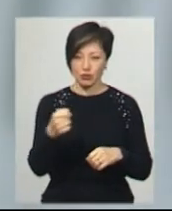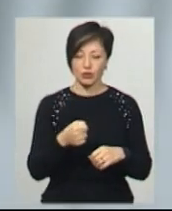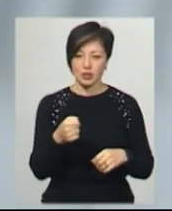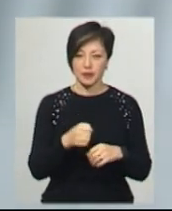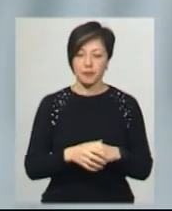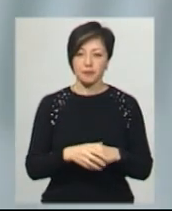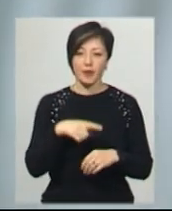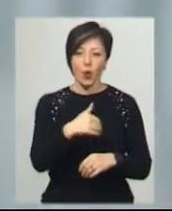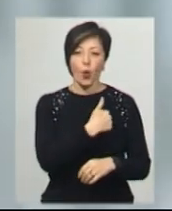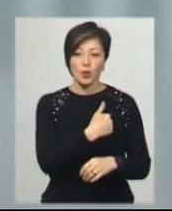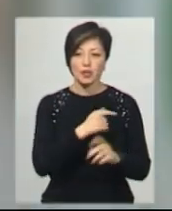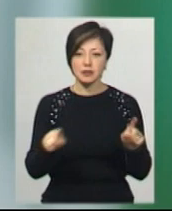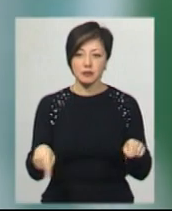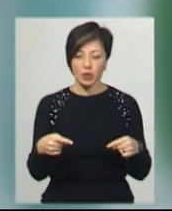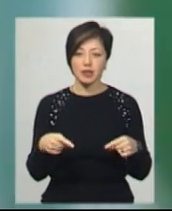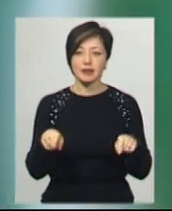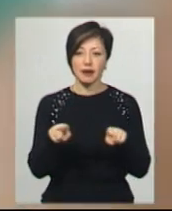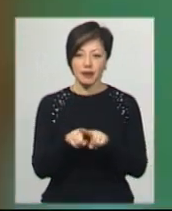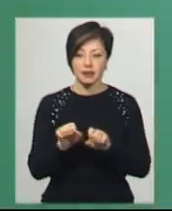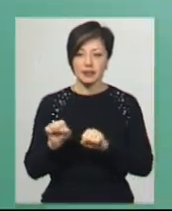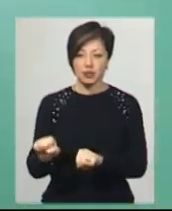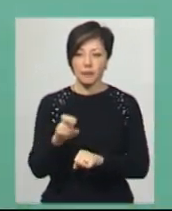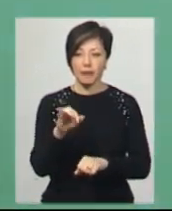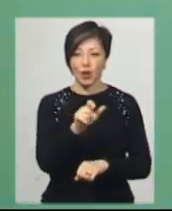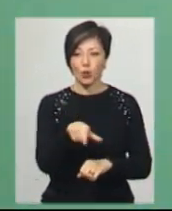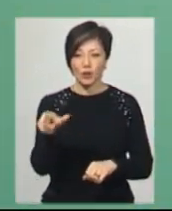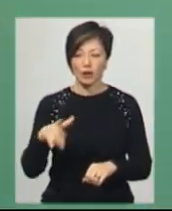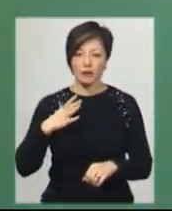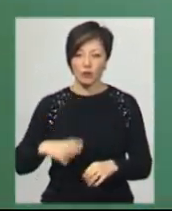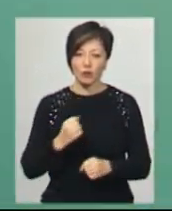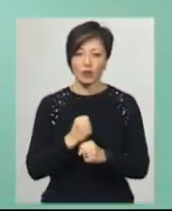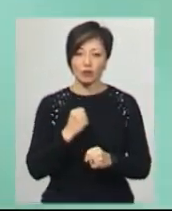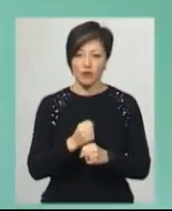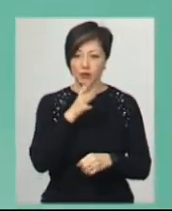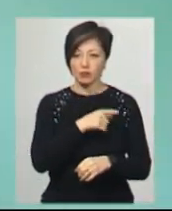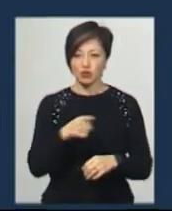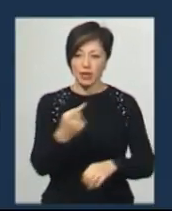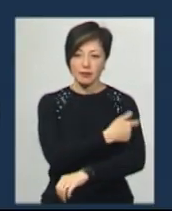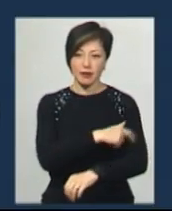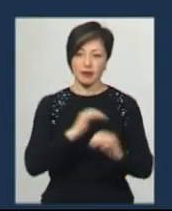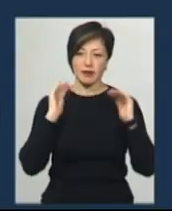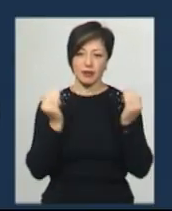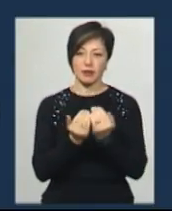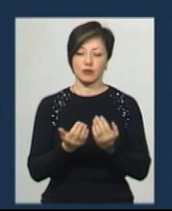Чоловік каже, що хотіли створити такий виріб, який захищав би людей, котрим доводиться працювати під час карантину.